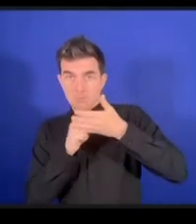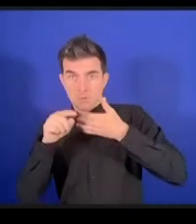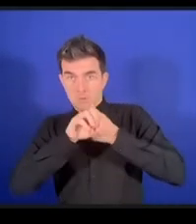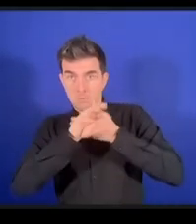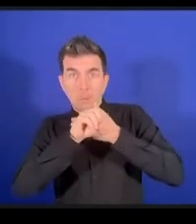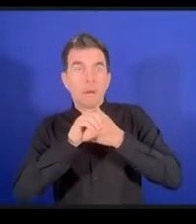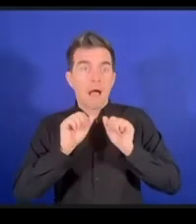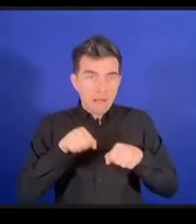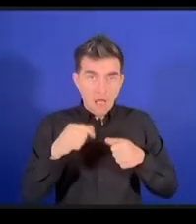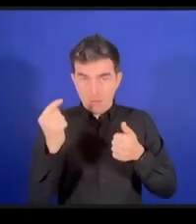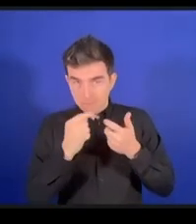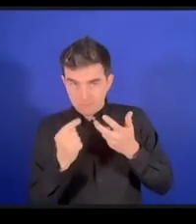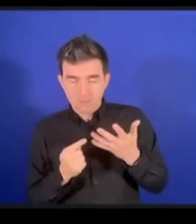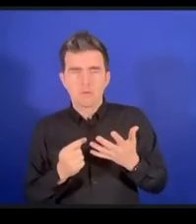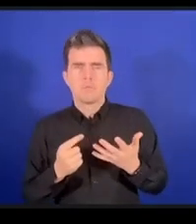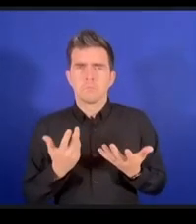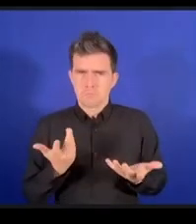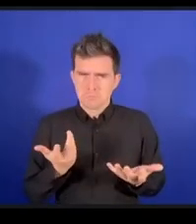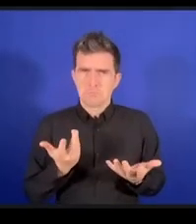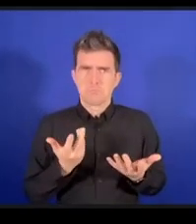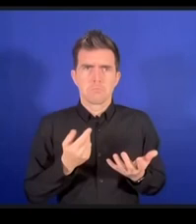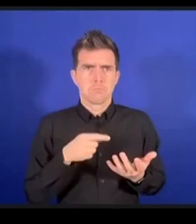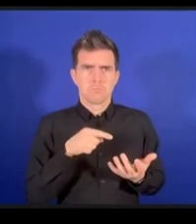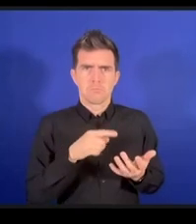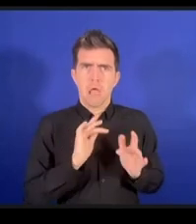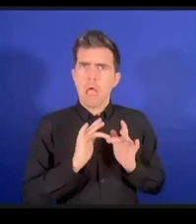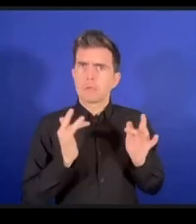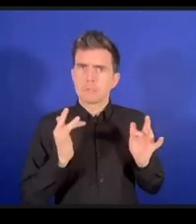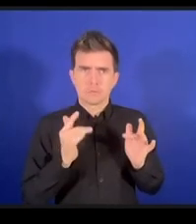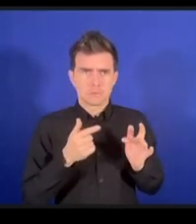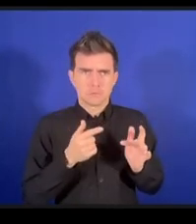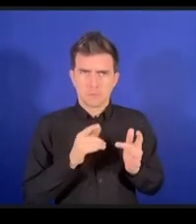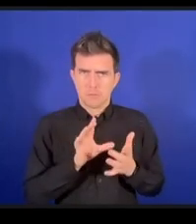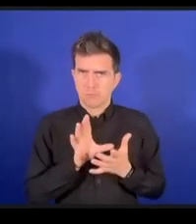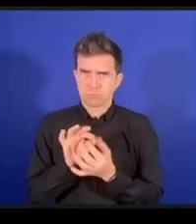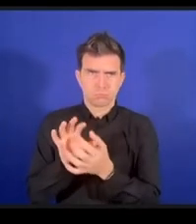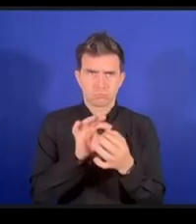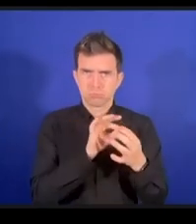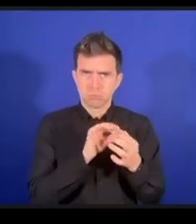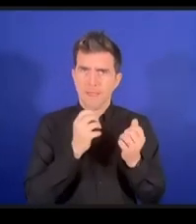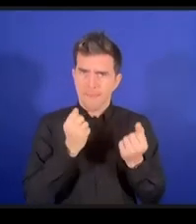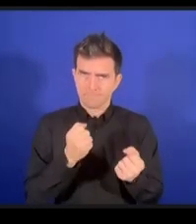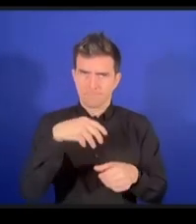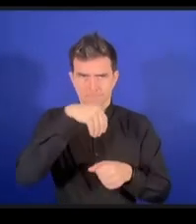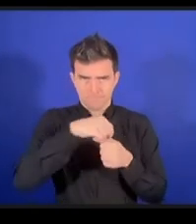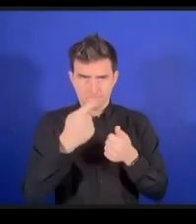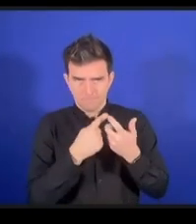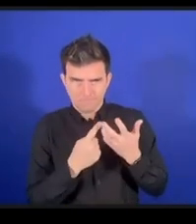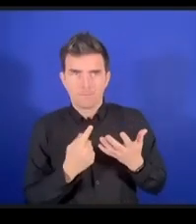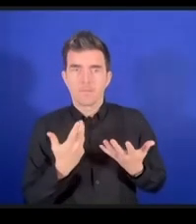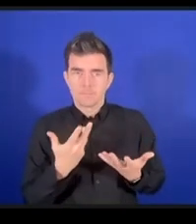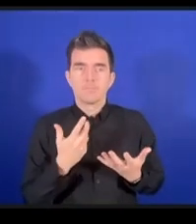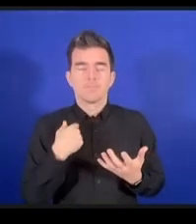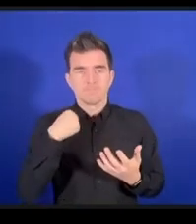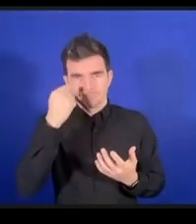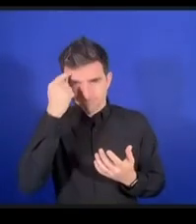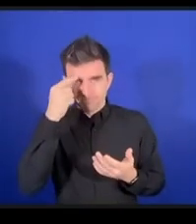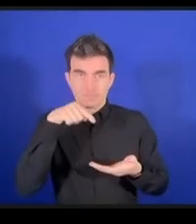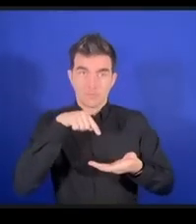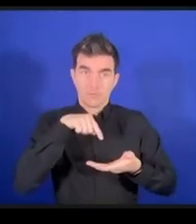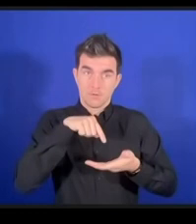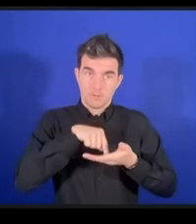も先ほど話がありましたがこういったデバイスに流れる情報というのが特定の